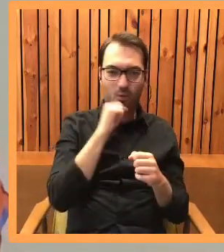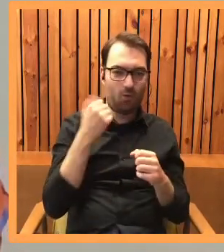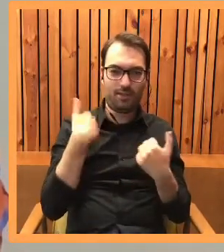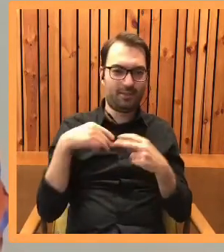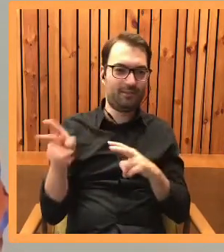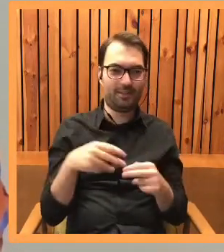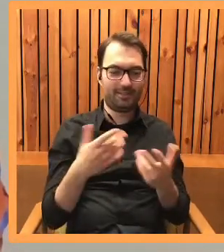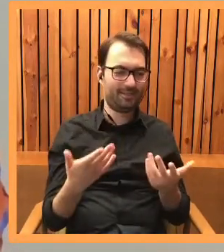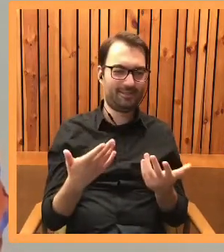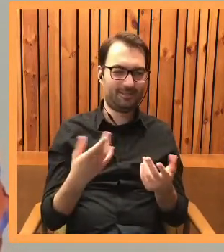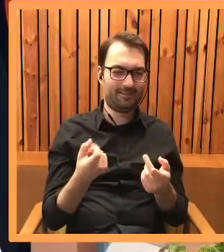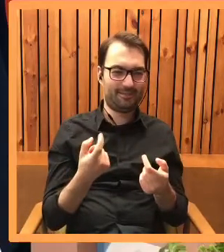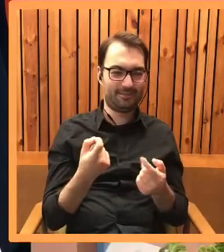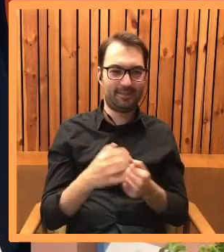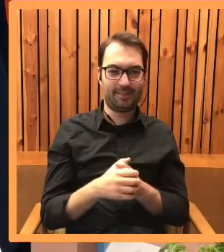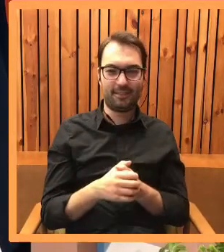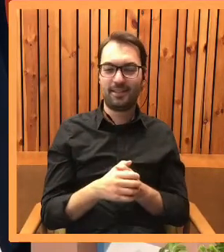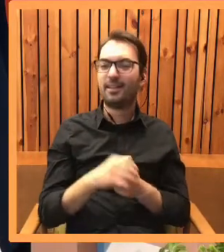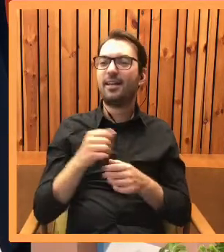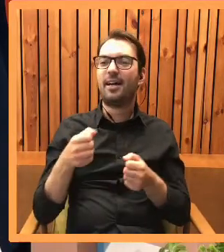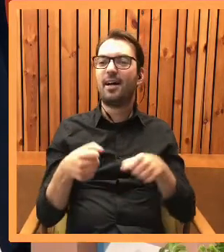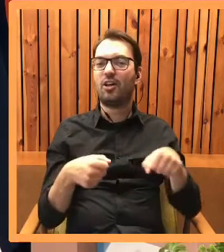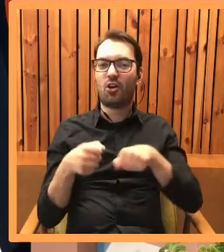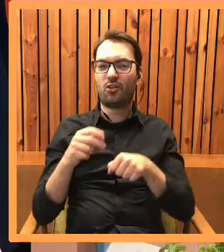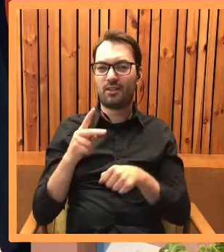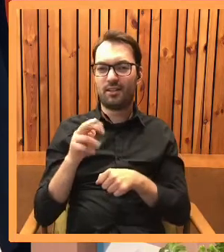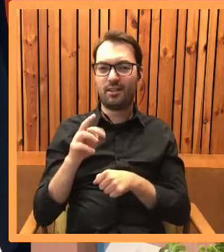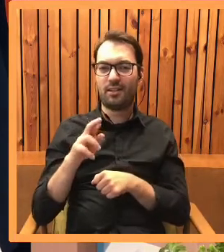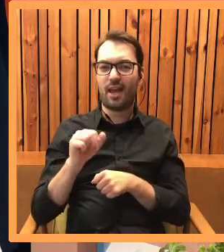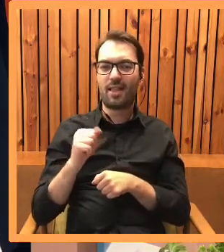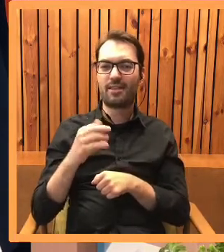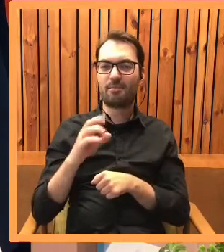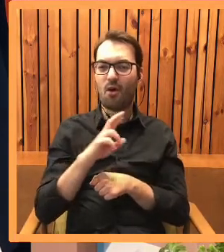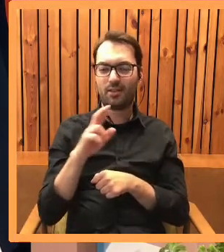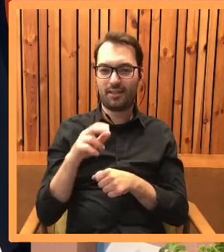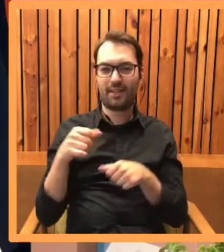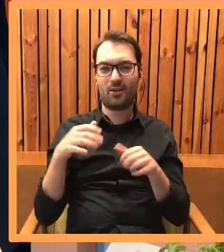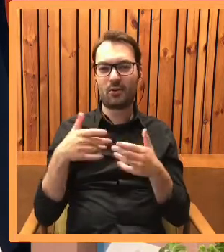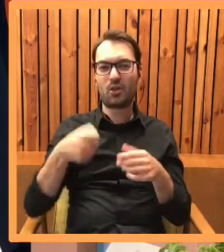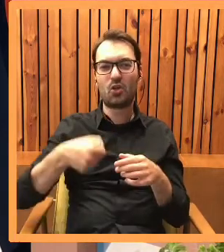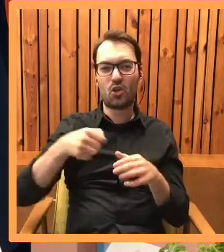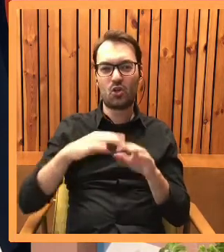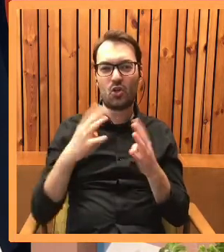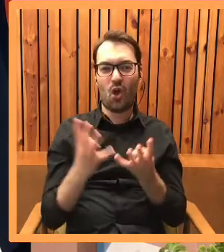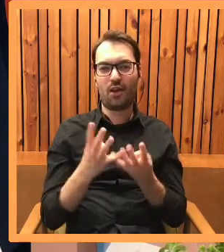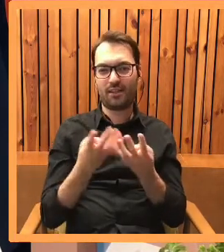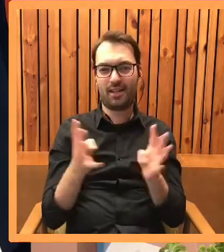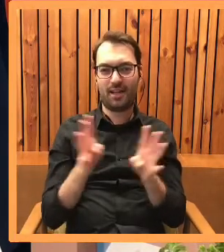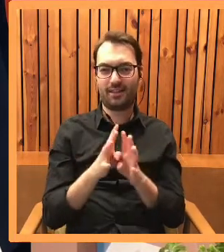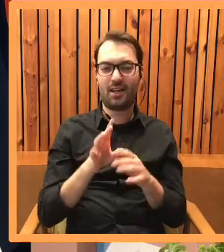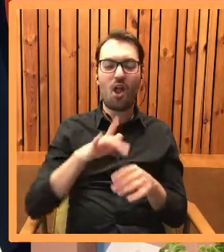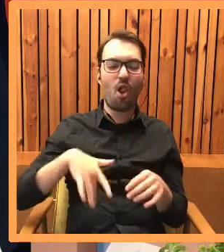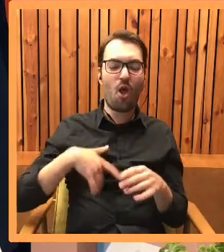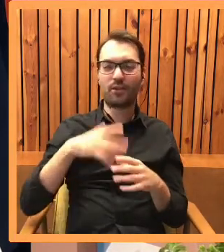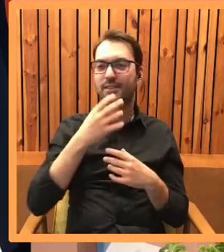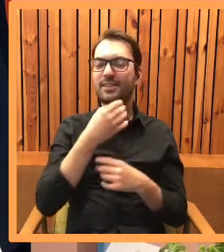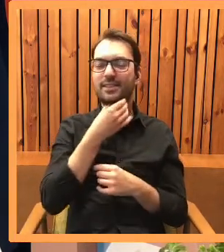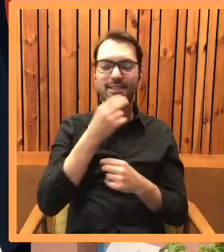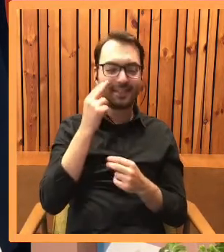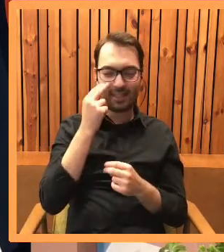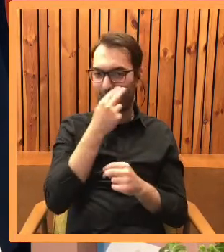chcą do nas wracać. Transporter się pojawił. Słowo, które też dla Lorda jest w ogóle takim wyznacznikiem chyba najgorszej tortury, jaka się może